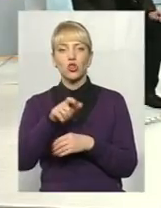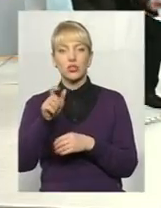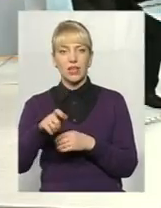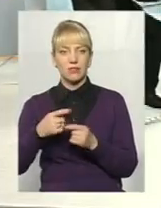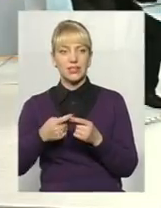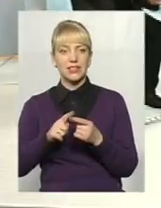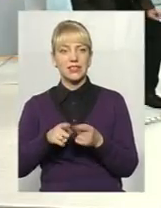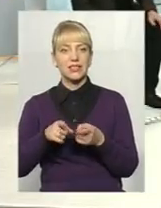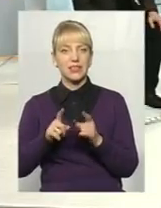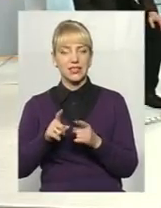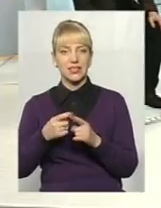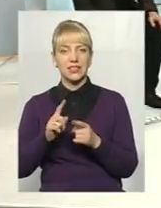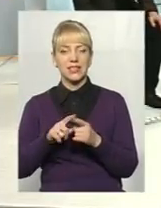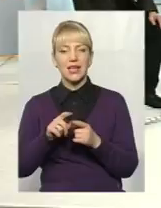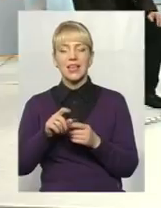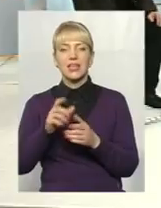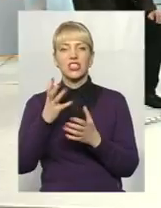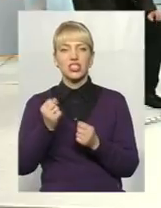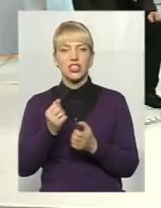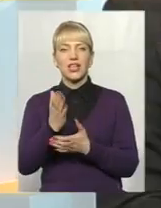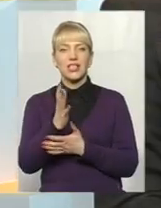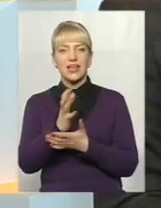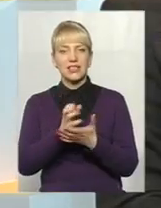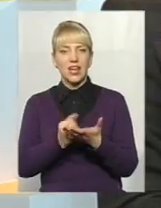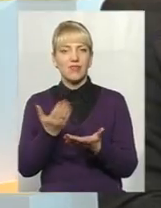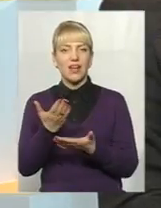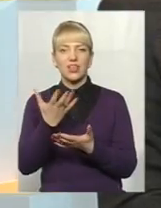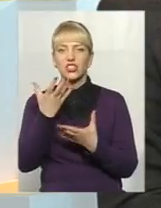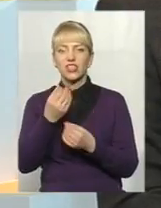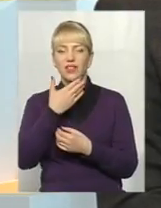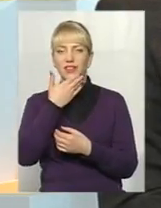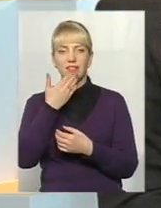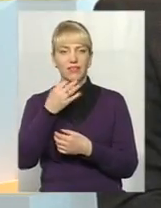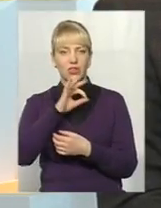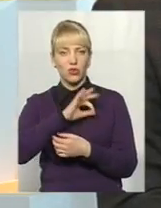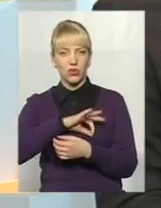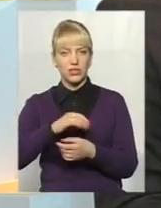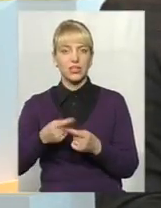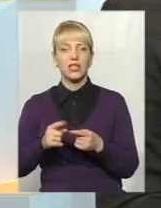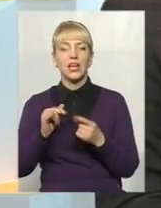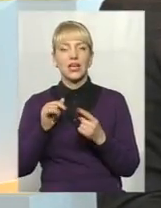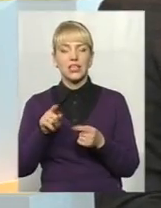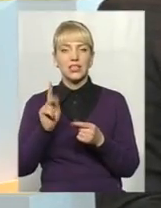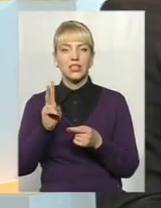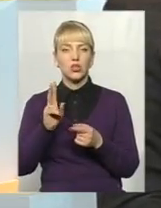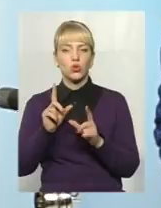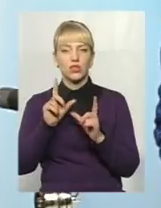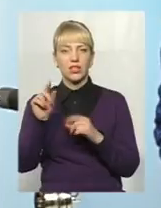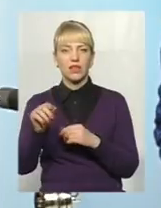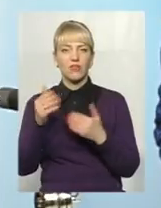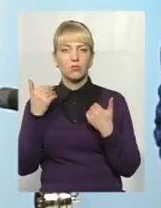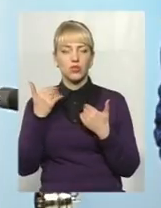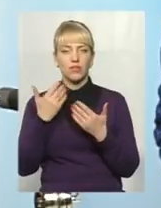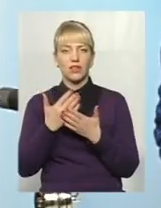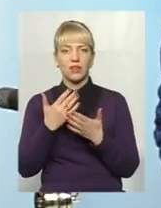це такий ще теж скритий резерв, який в нас дуже невикористаний, тому що останнім часом ті, хто їхав особливо відпочивати в